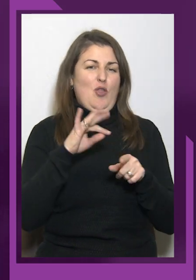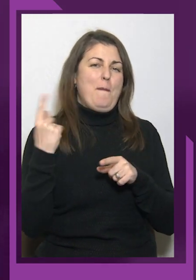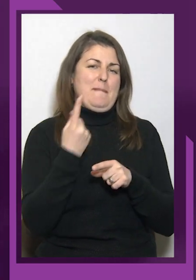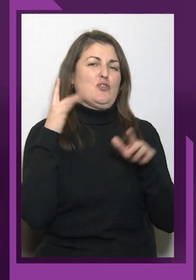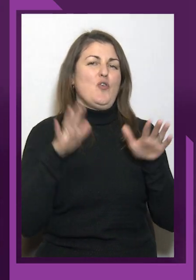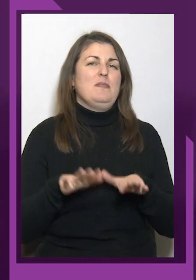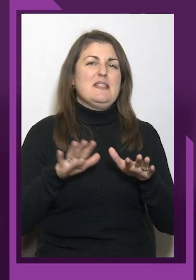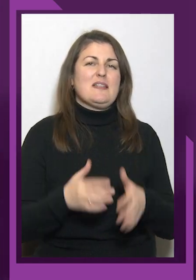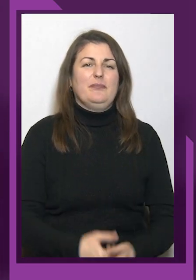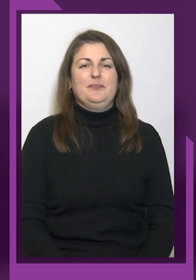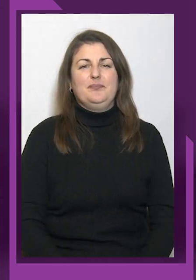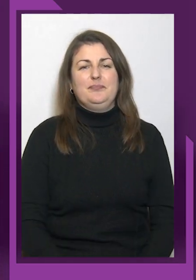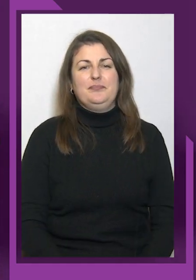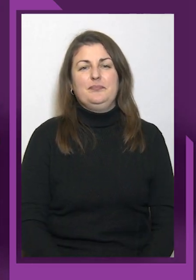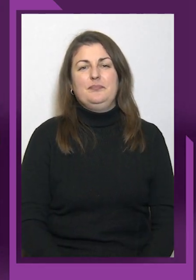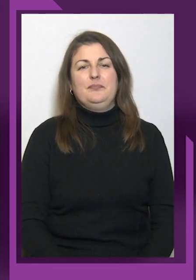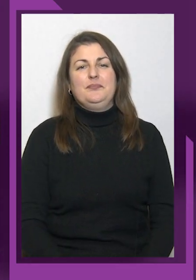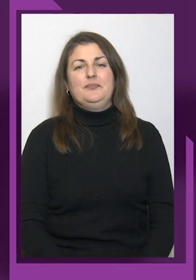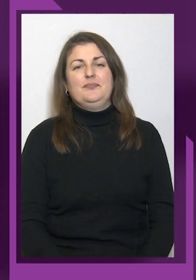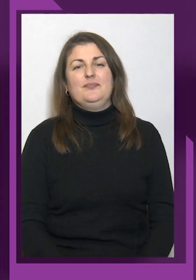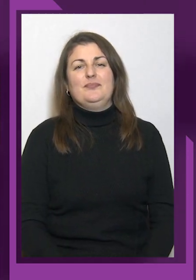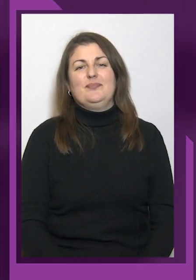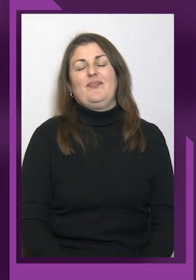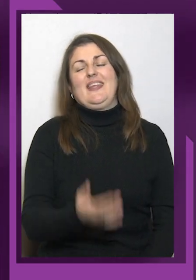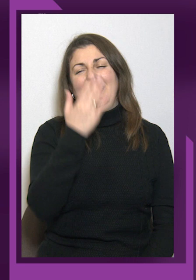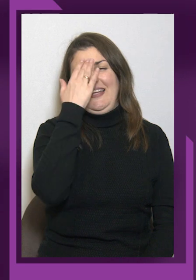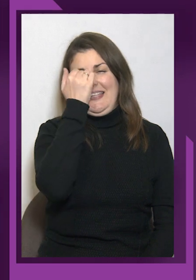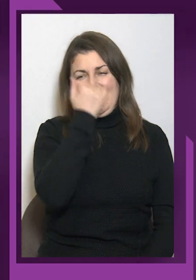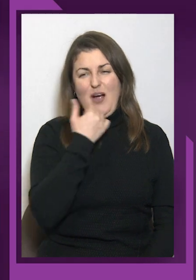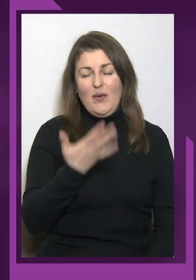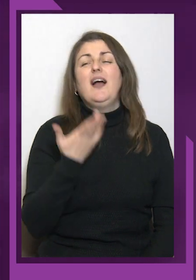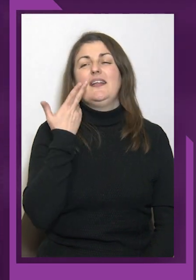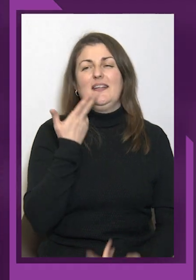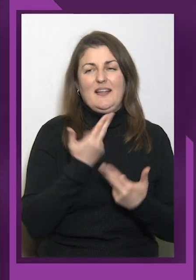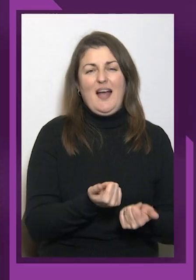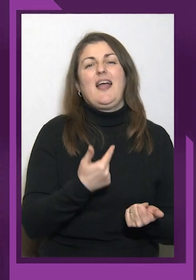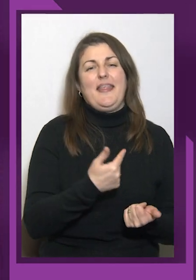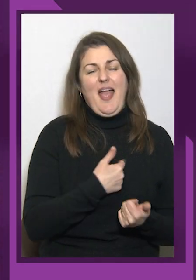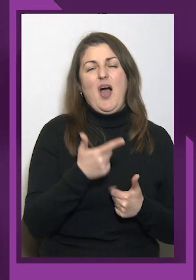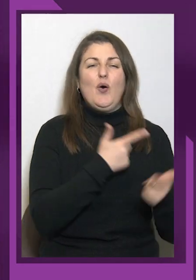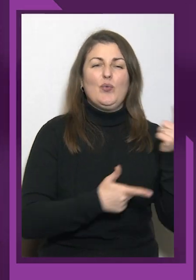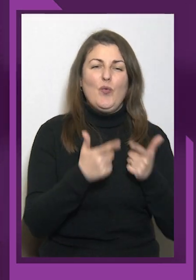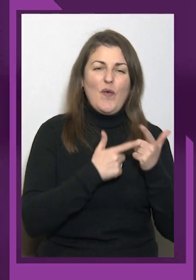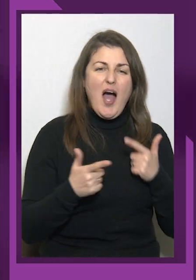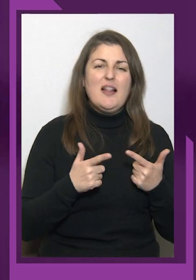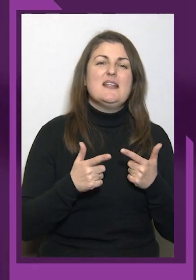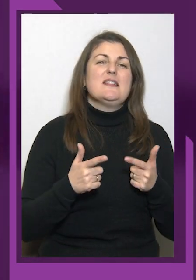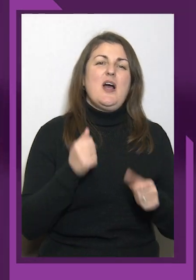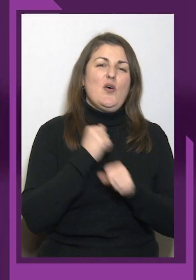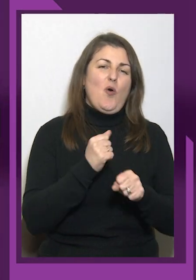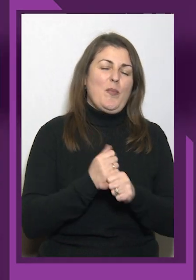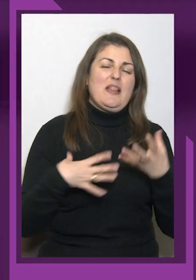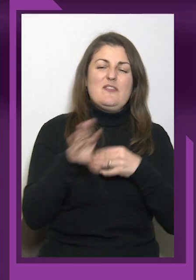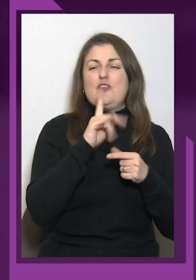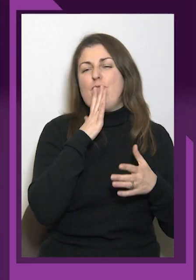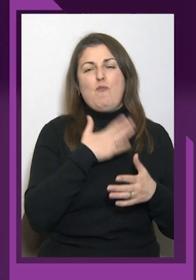Дякую. Так, я готувалася і зробила все, що в моїх силах, щоб прославити нашу